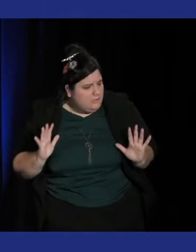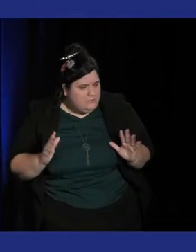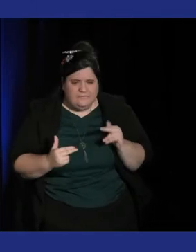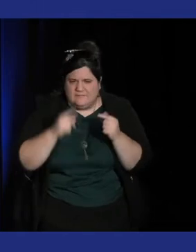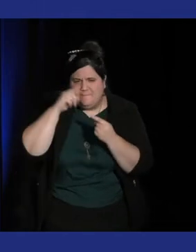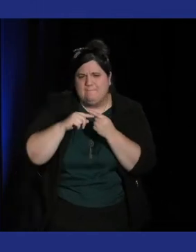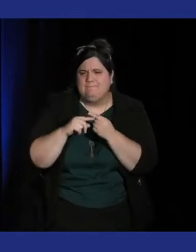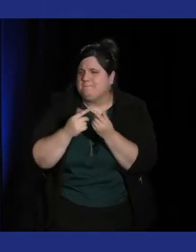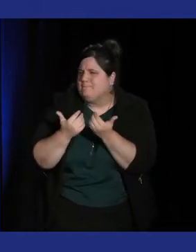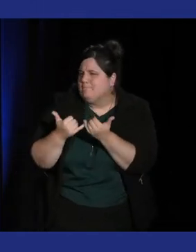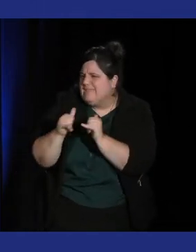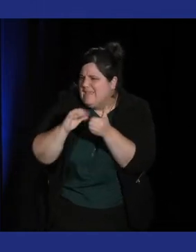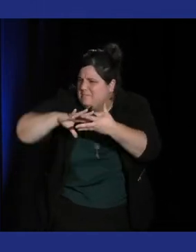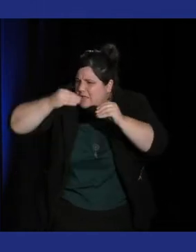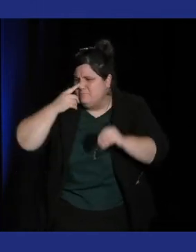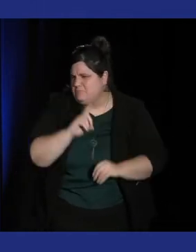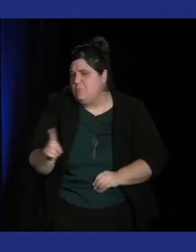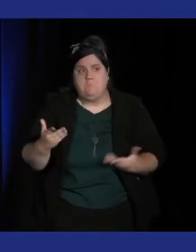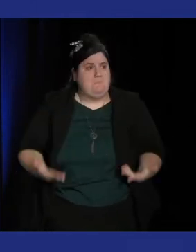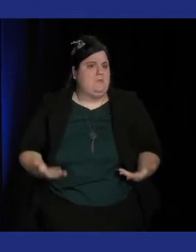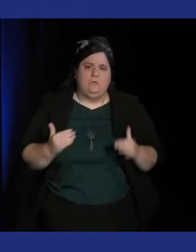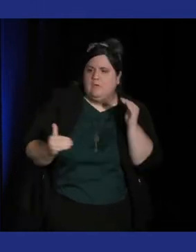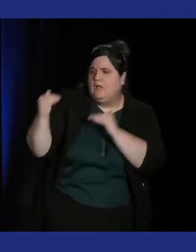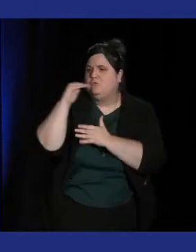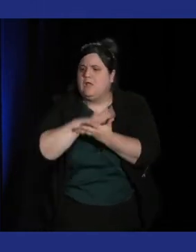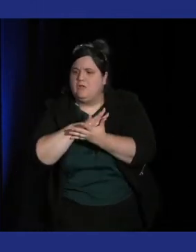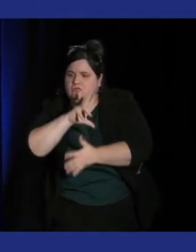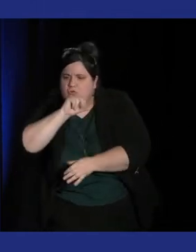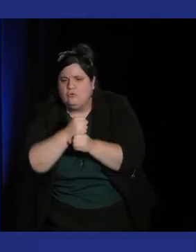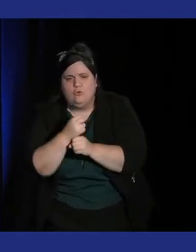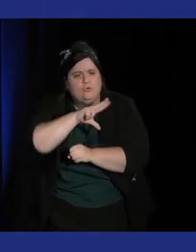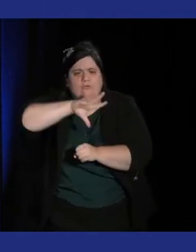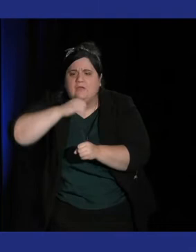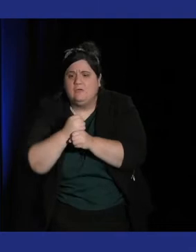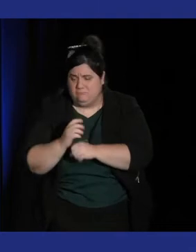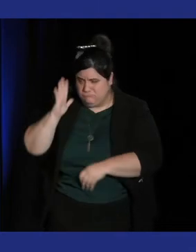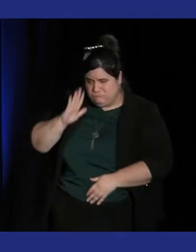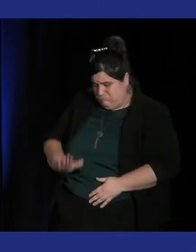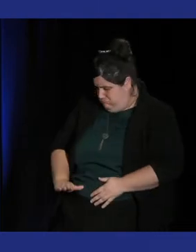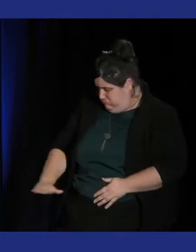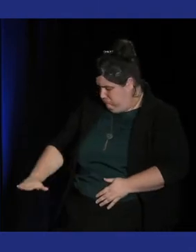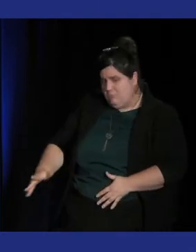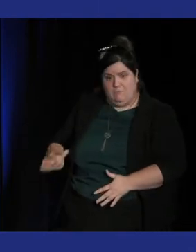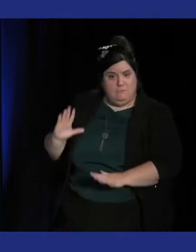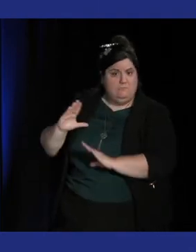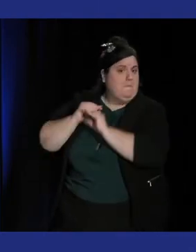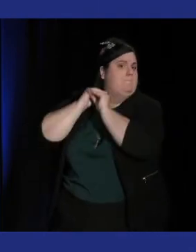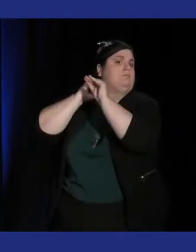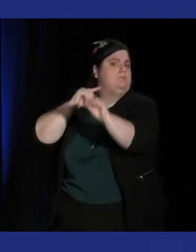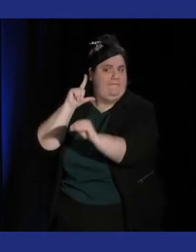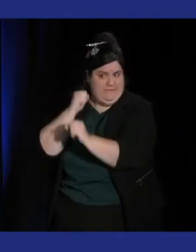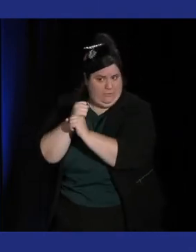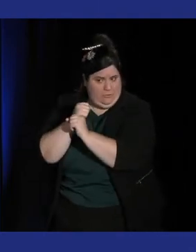prend aujourd'hui quand on est adjunct on a 25, 30, 35 ans on va reprendre un jeu qu'on a fait quand on était tout petit on n'y a pas touché depuis 20 piges